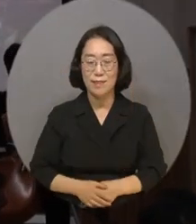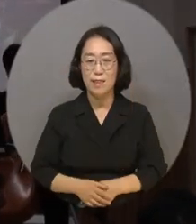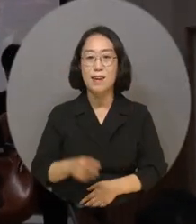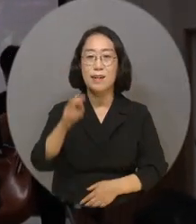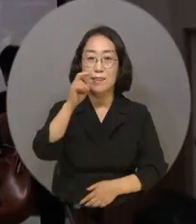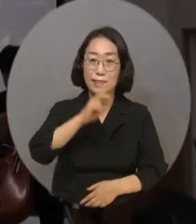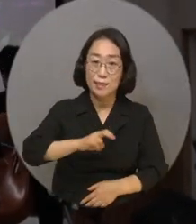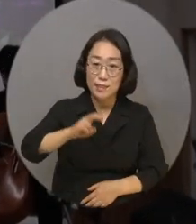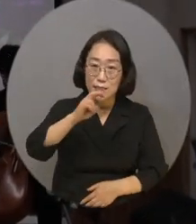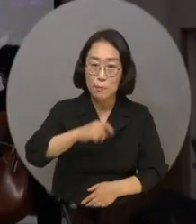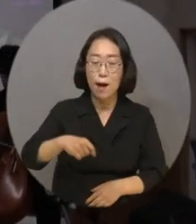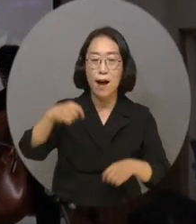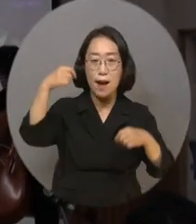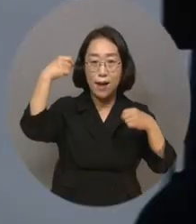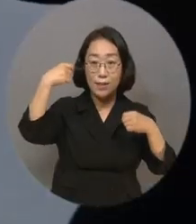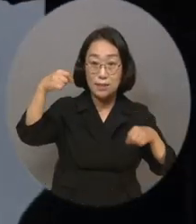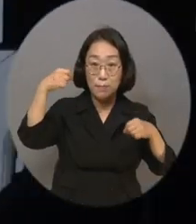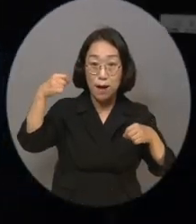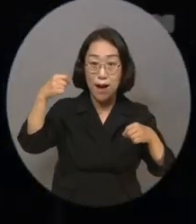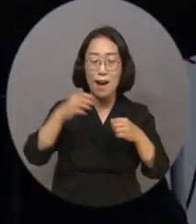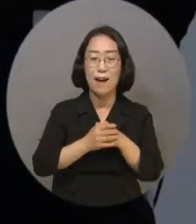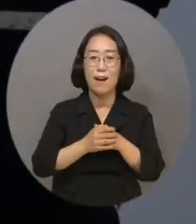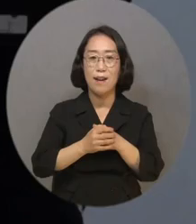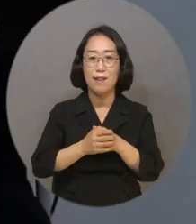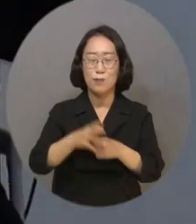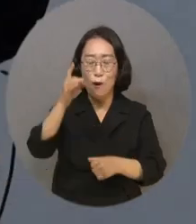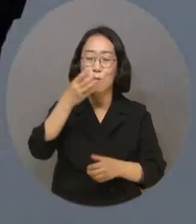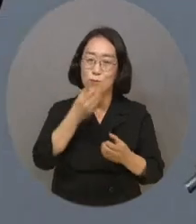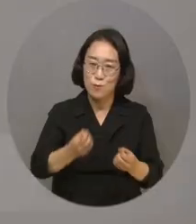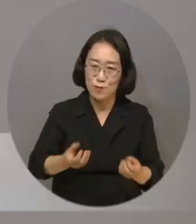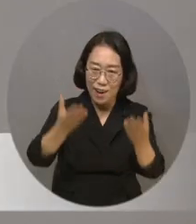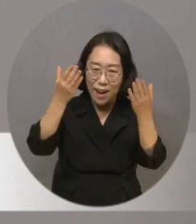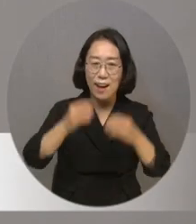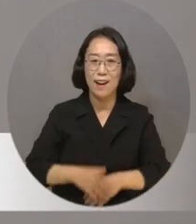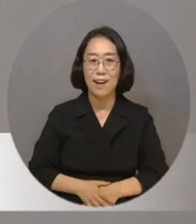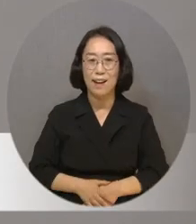앙상블은 밝고 신나는 음악으로 발대식을 축하했습니다.